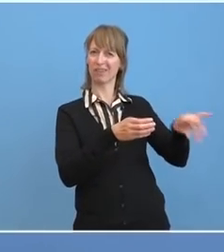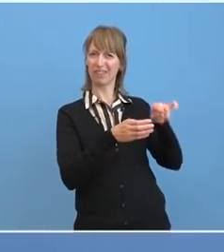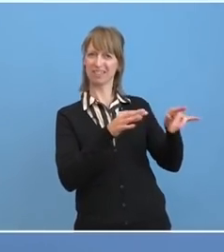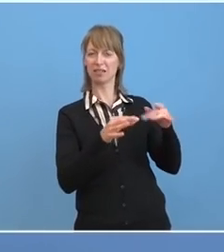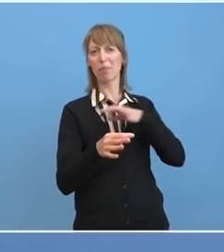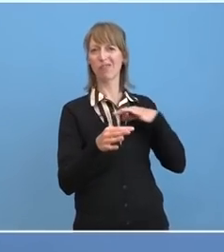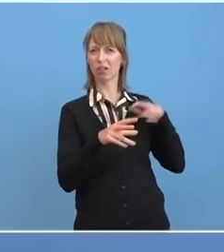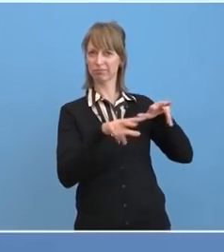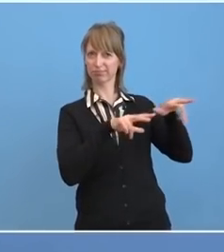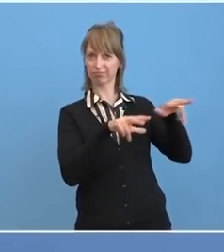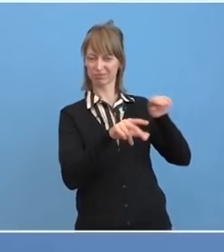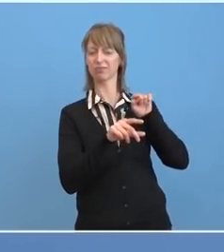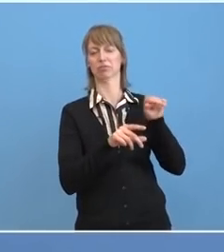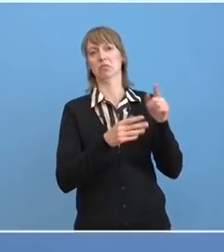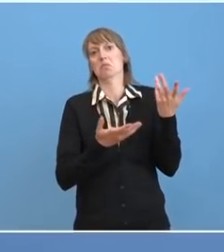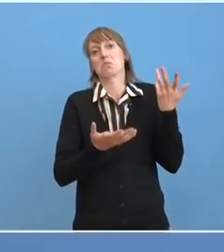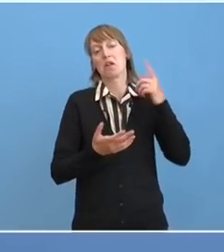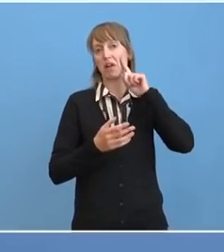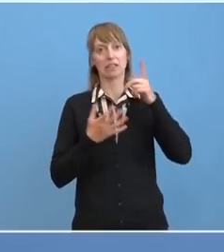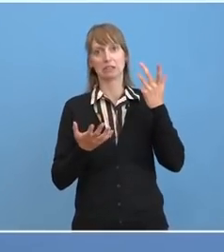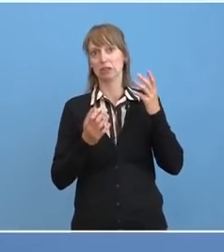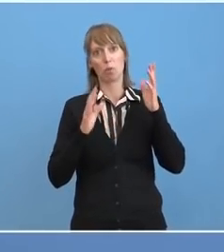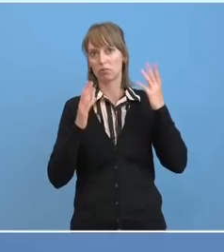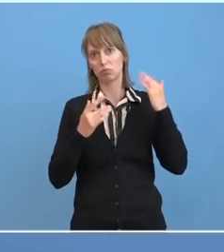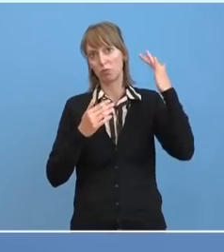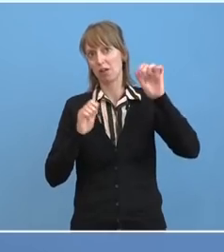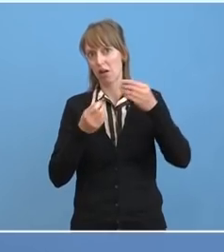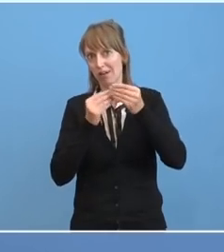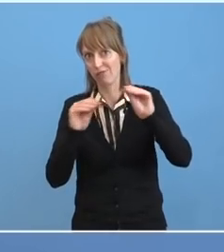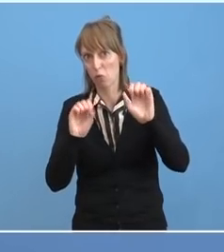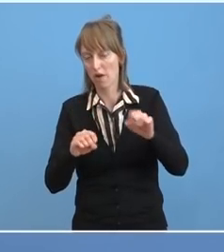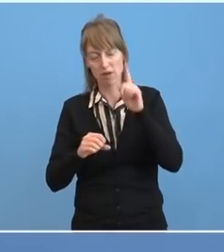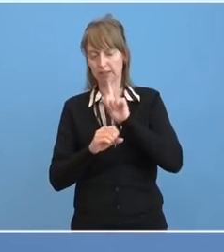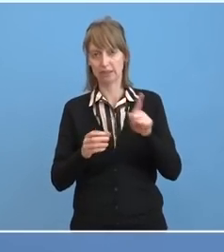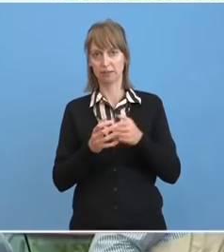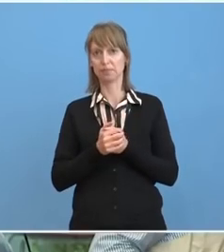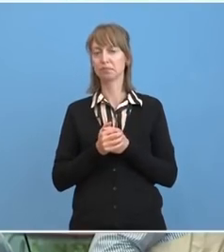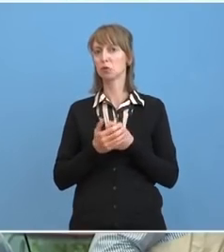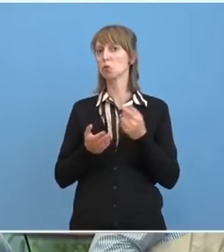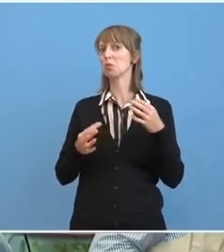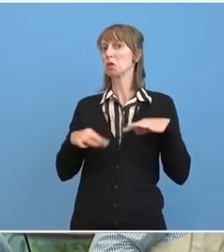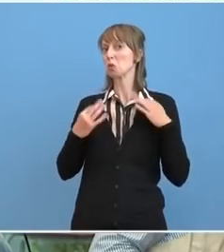Familie. Ich weiß nicht, ob ich Ihnen dazu etwas werde nachreichen können. Das Gesundheitsministerium hat auch kein Hinweis.